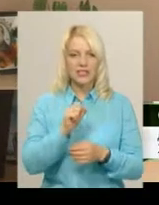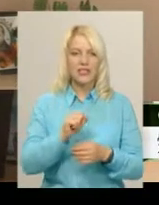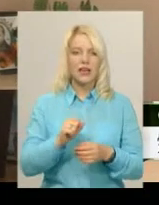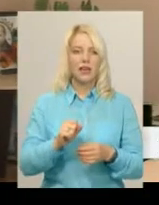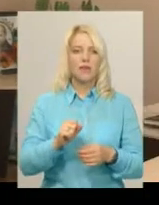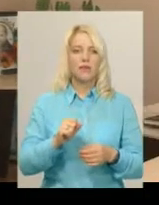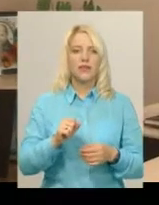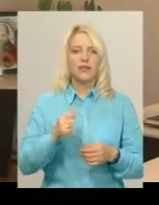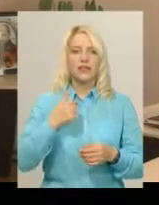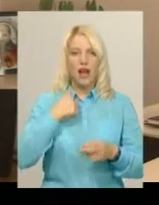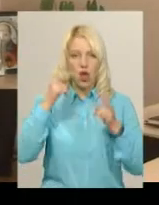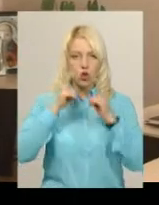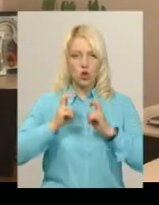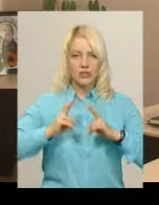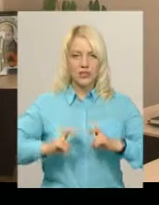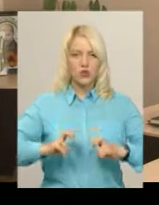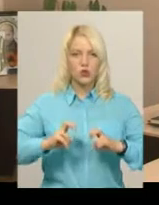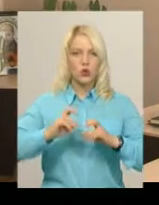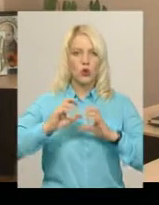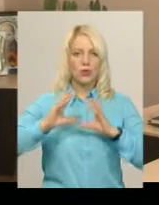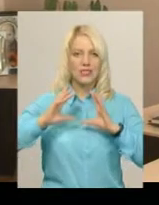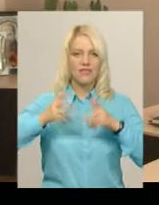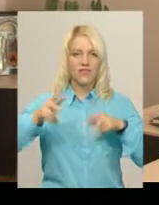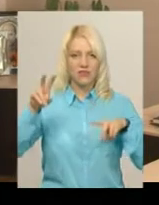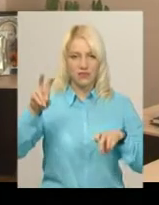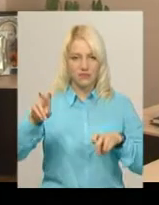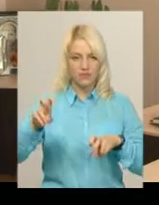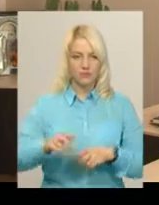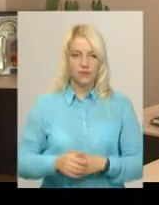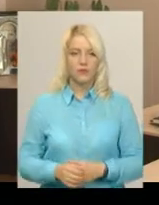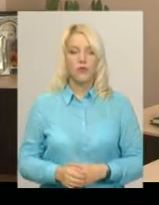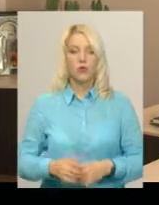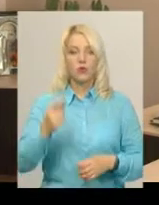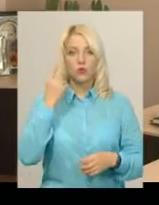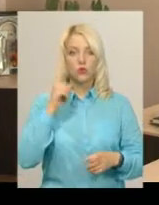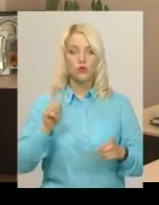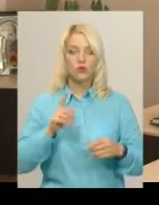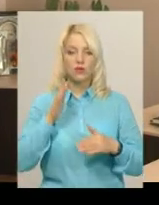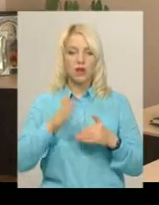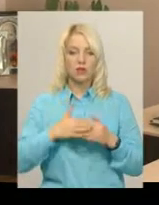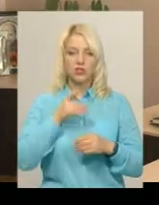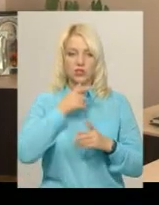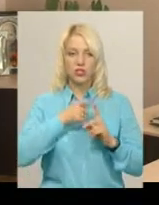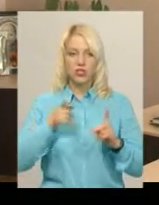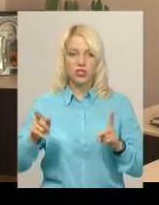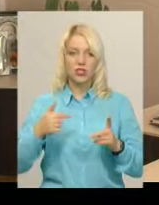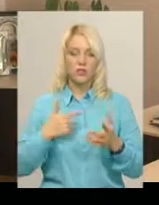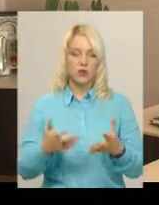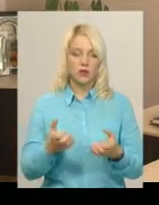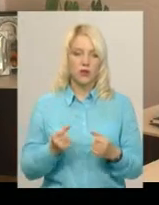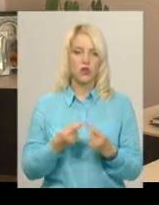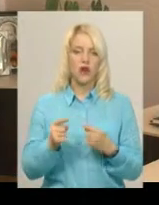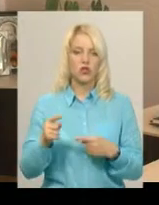предмету «Я досліджую світ». Думаю, що в найближчий тиждень ми отримуємо решту